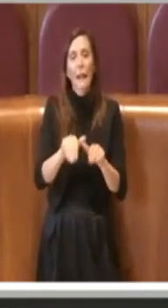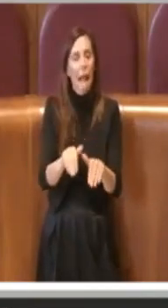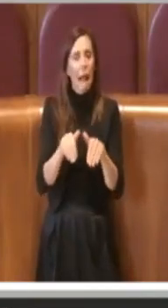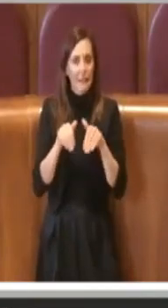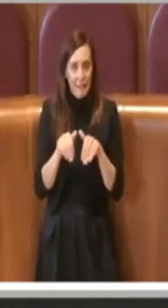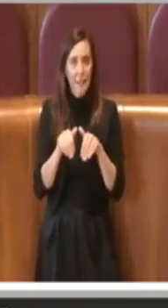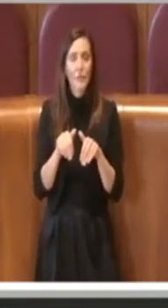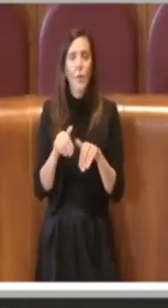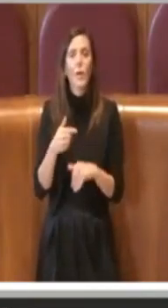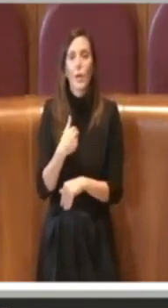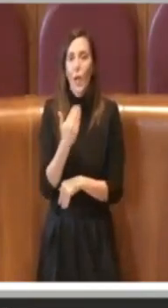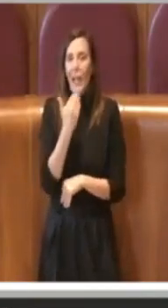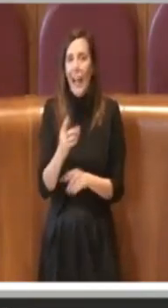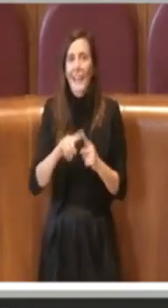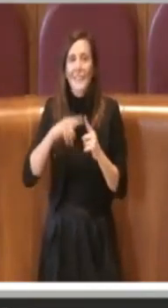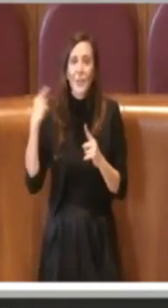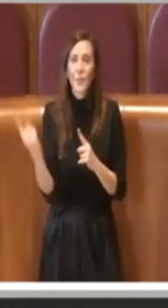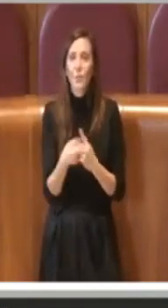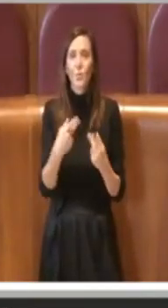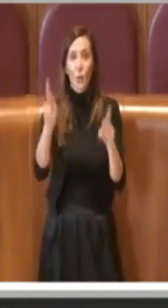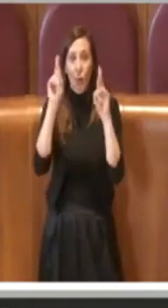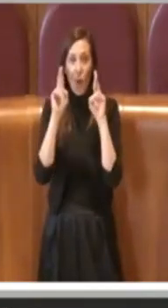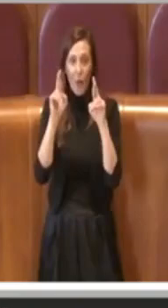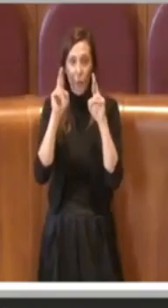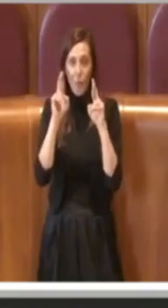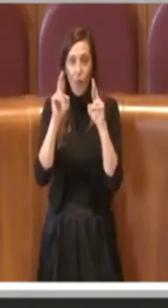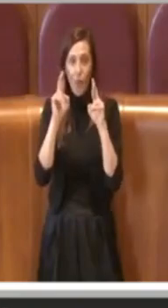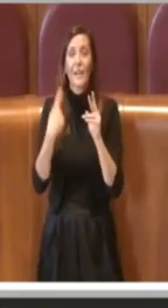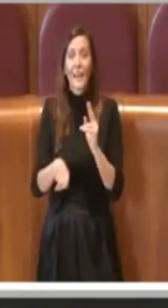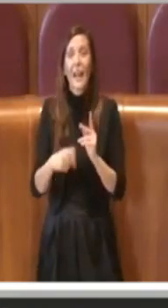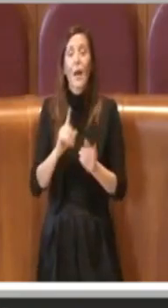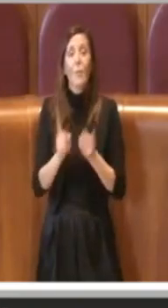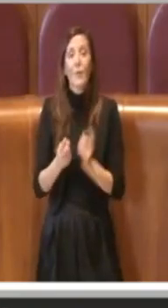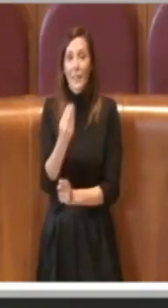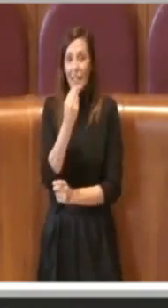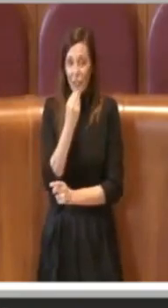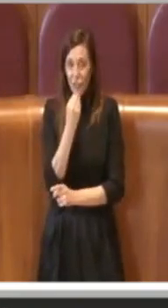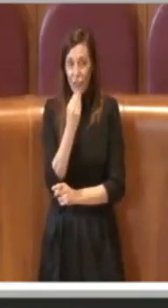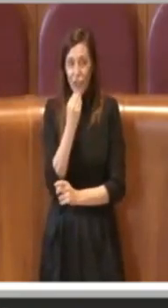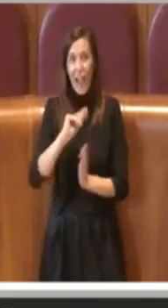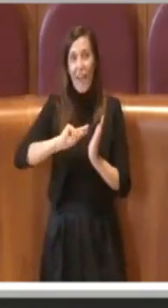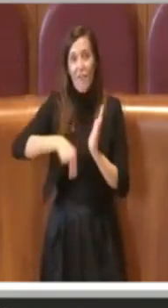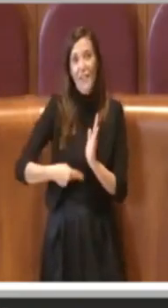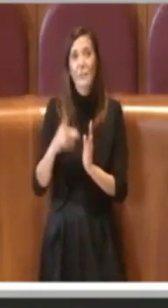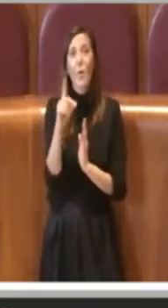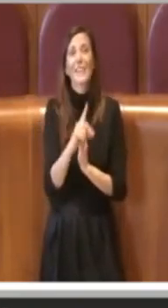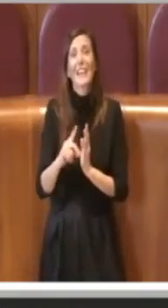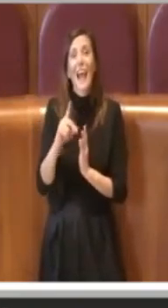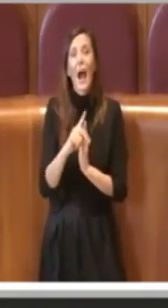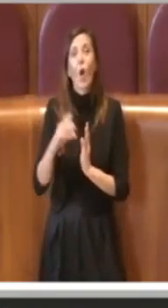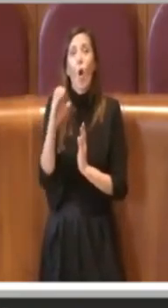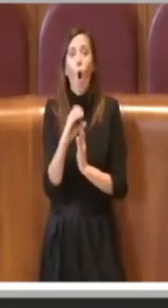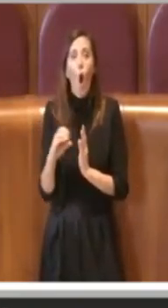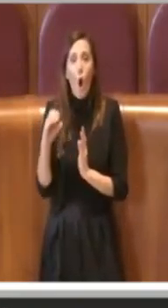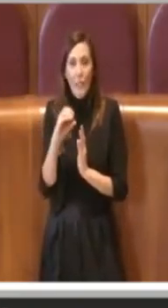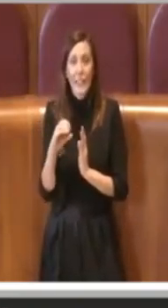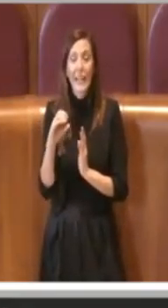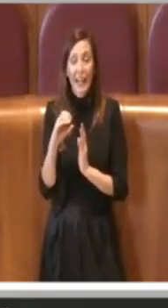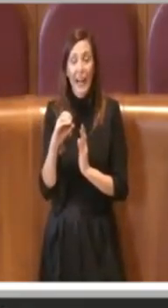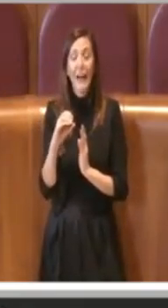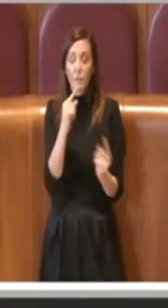ringrazio ancora tutti e con l'augurio che questa delibera della food policy, a firma Diaco Coglia, venga